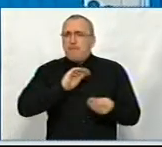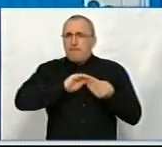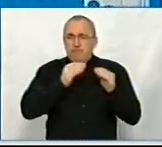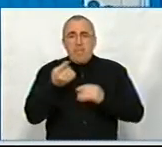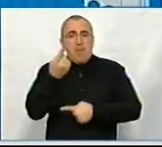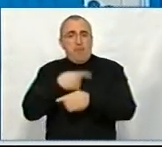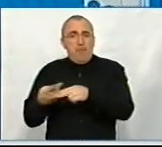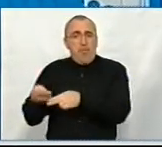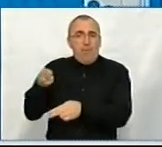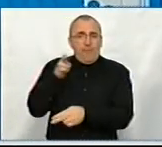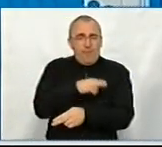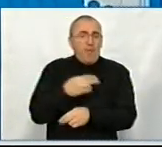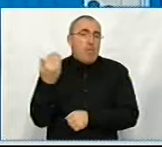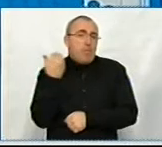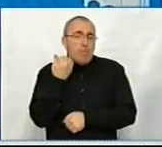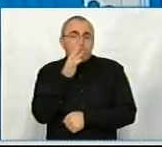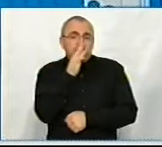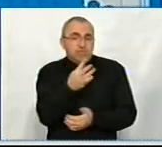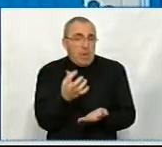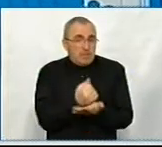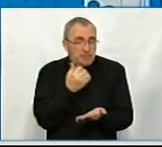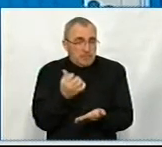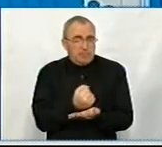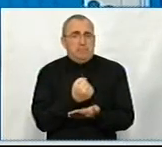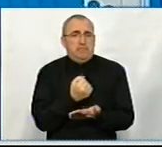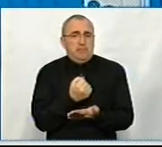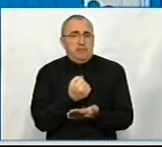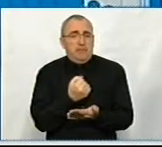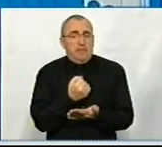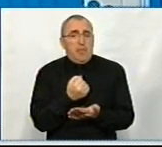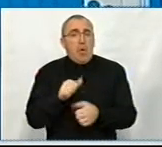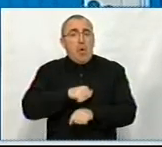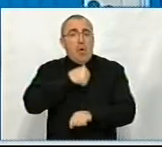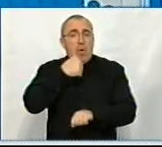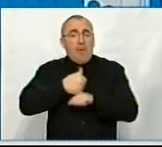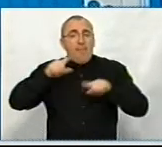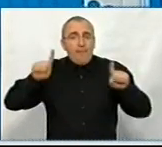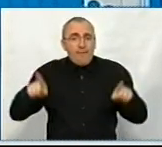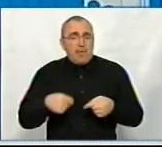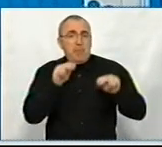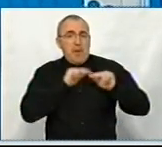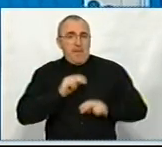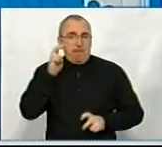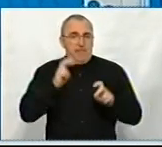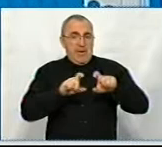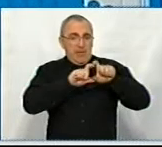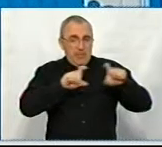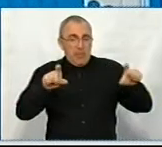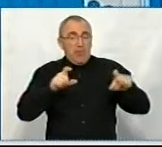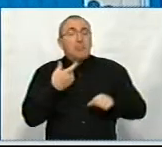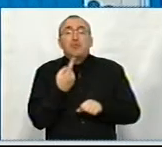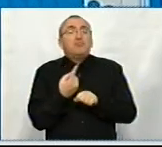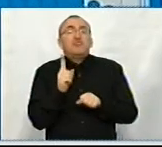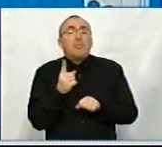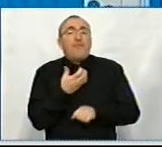повернення боргів по заробітній платі, а саме основне – це відновлення роботи підприємства. Чому це важливо? Тому